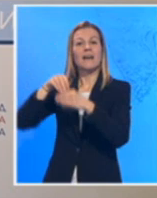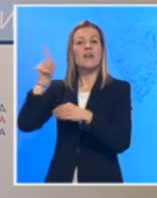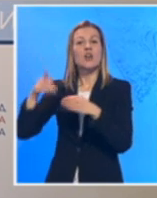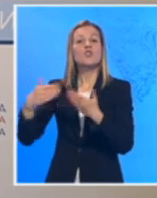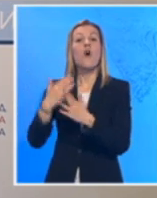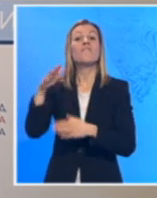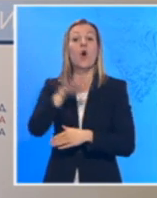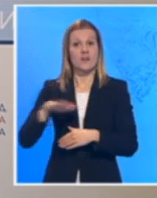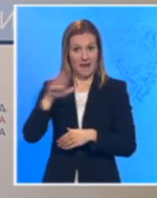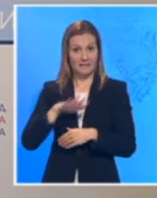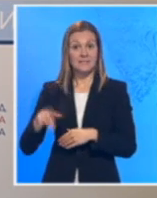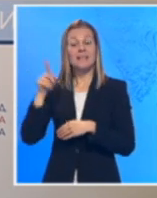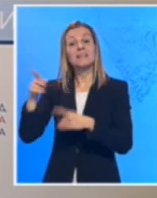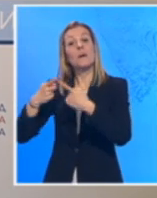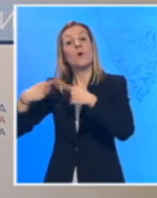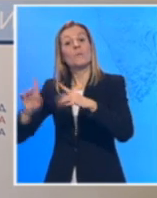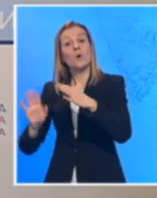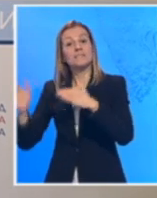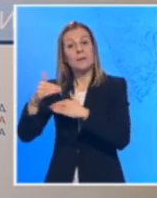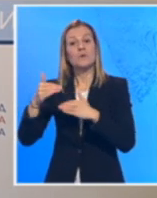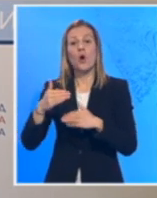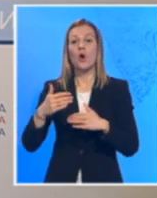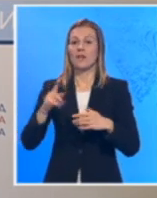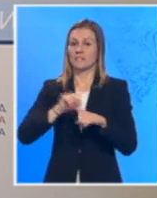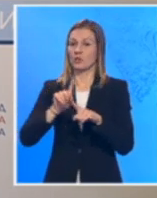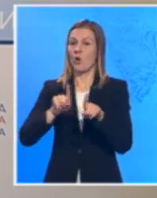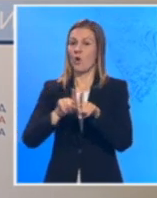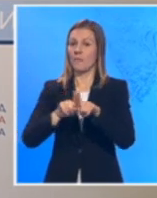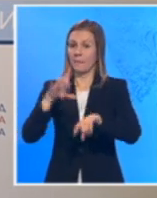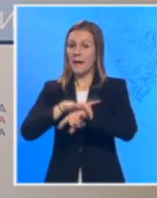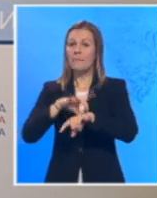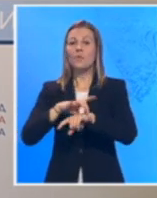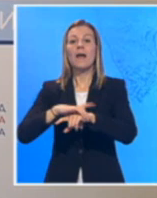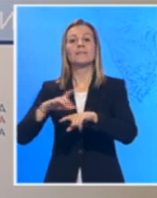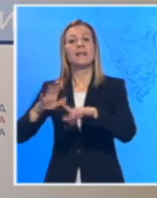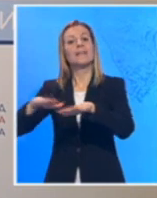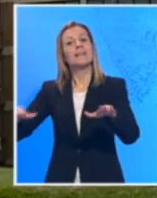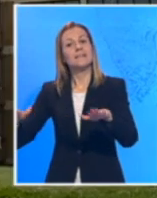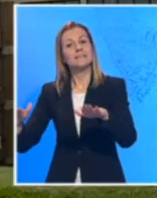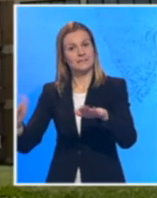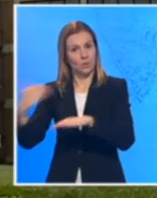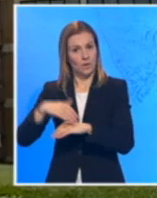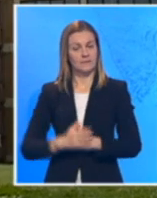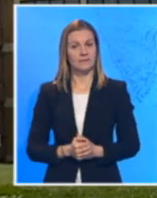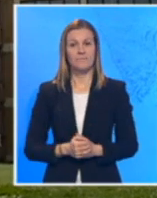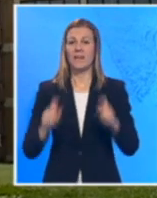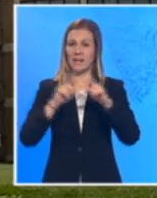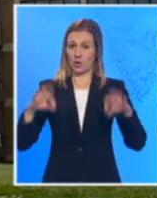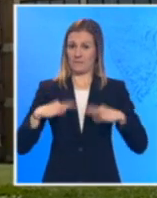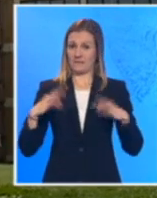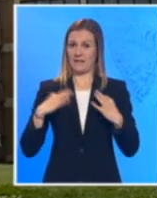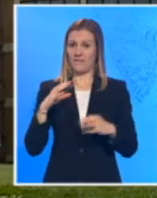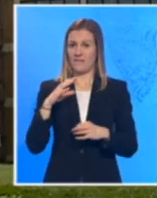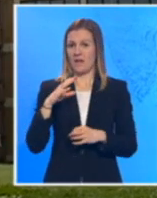nasilju gde se nalazi odvojeno i respiratorna ambulanta za pediatrijski uzrast. Kako kažu iz Doma zdravlje, u